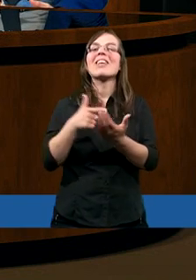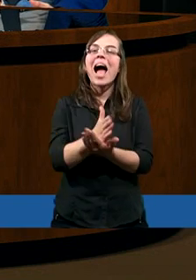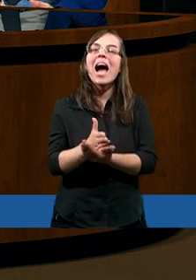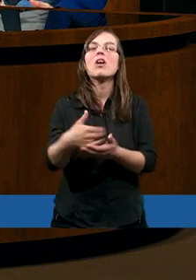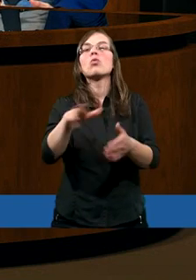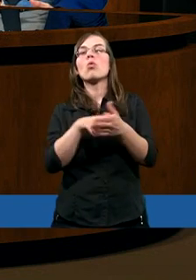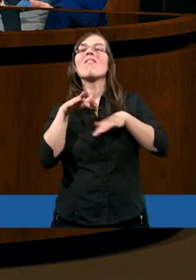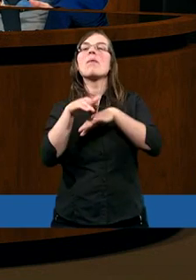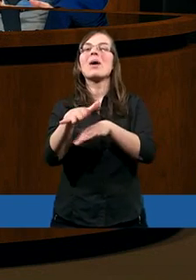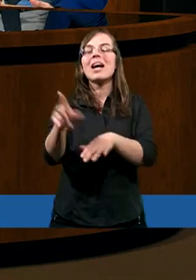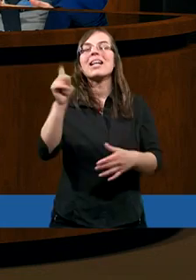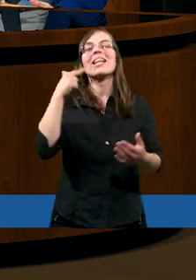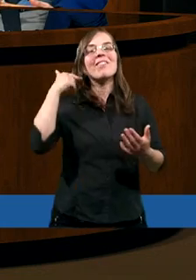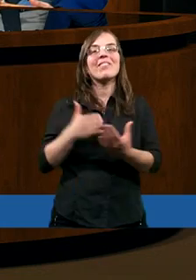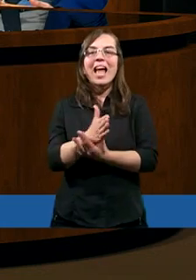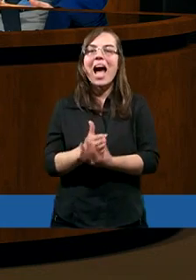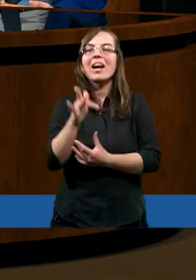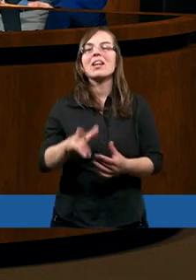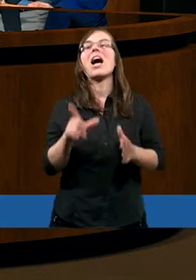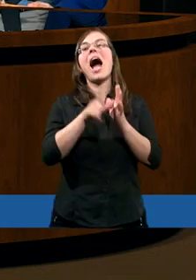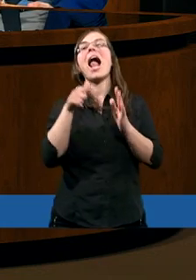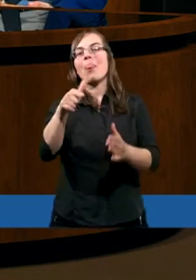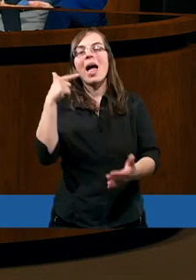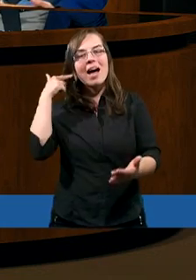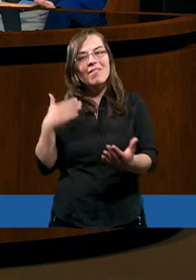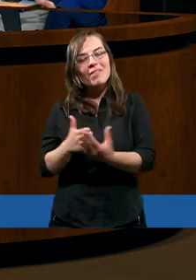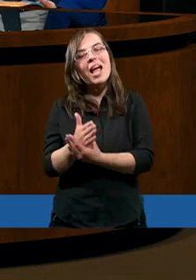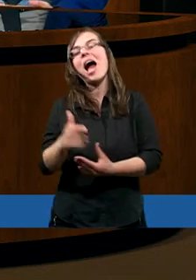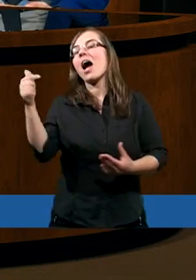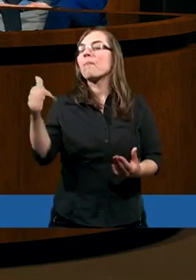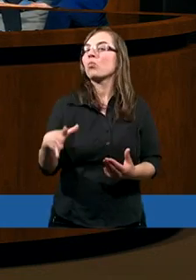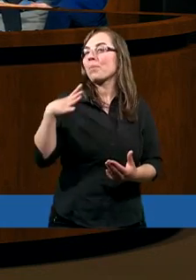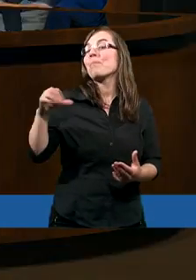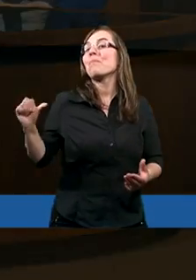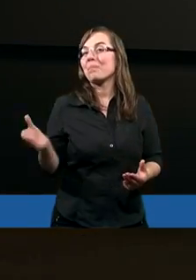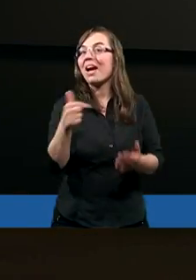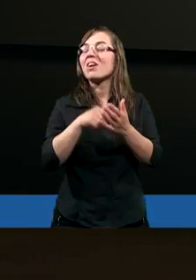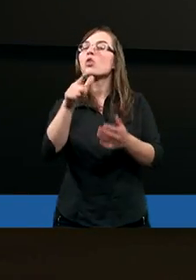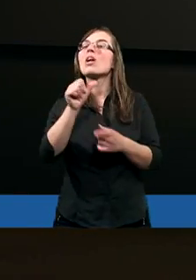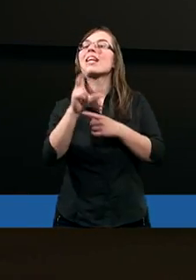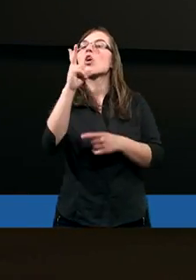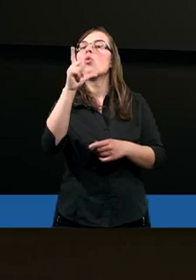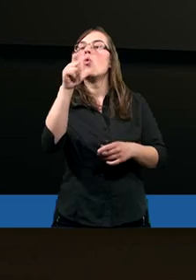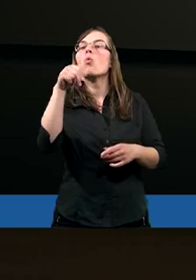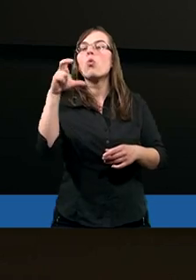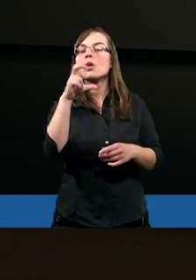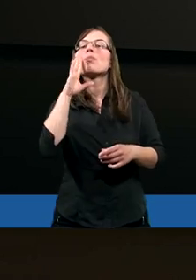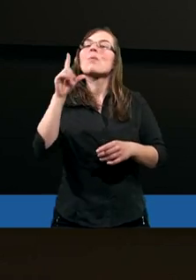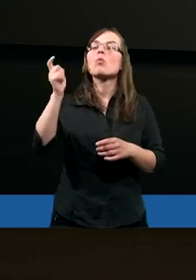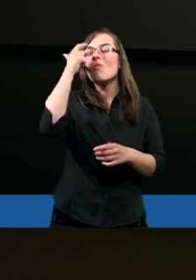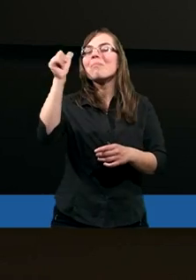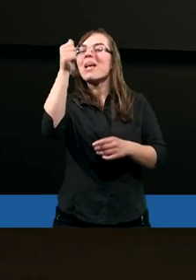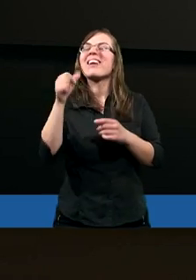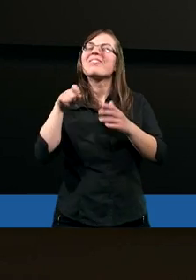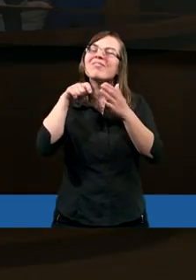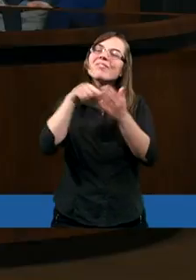wypływają z wiary, ale ta wiara musiała być pierwsza, czy nie? Ja